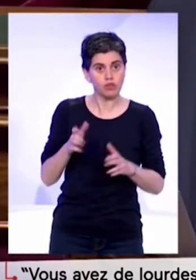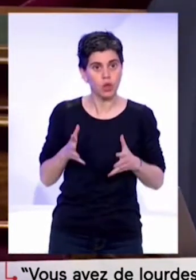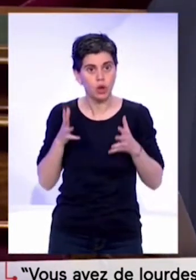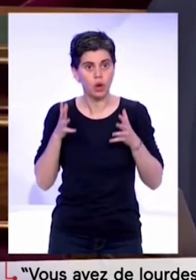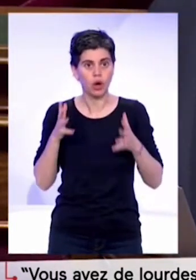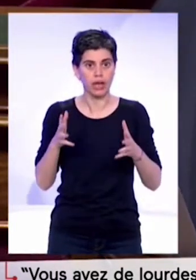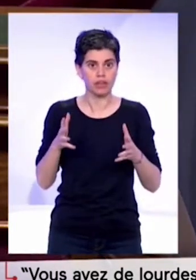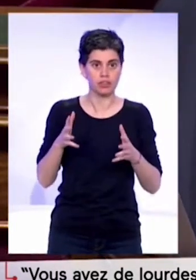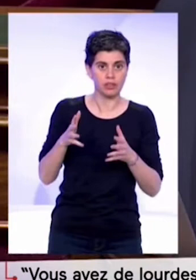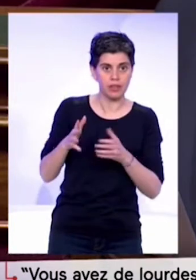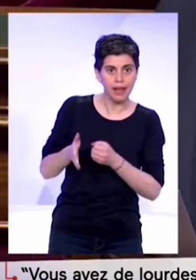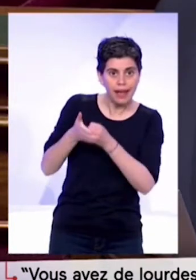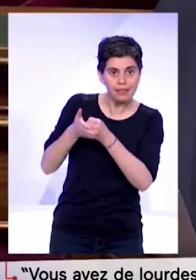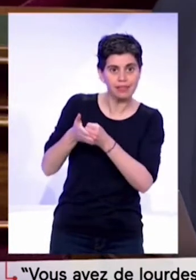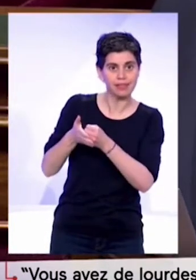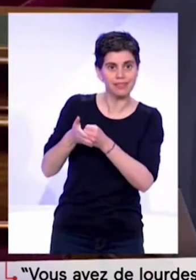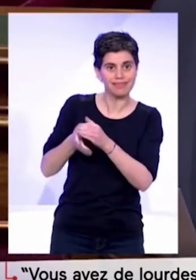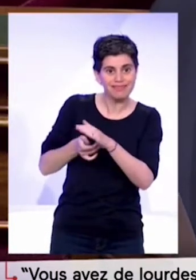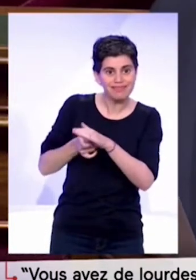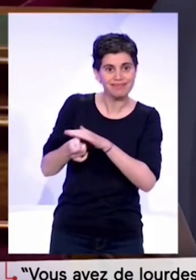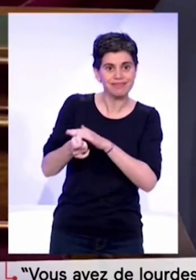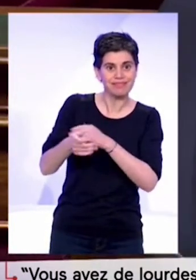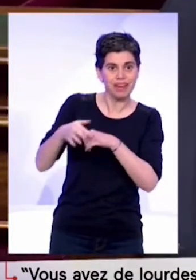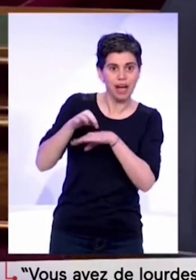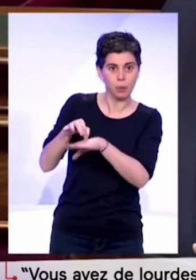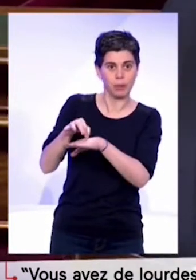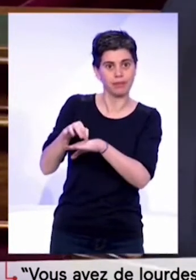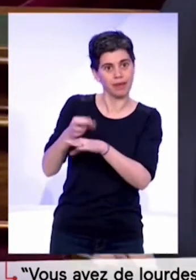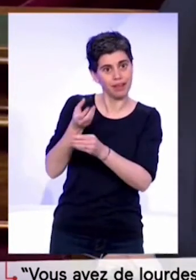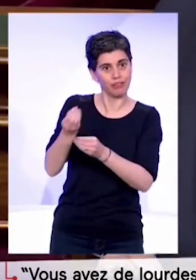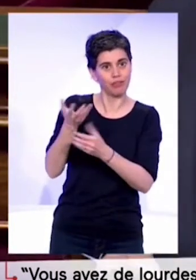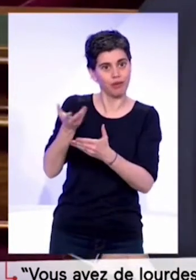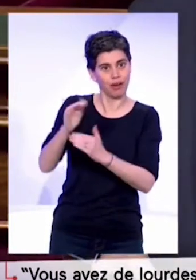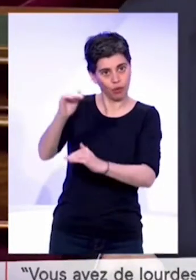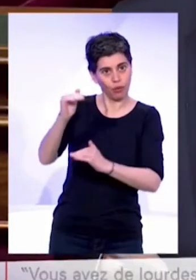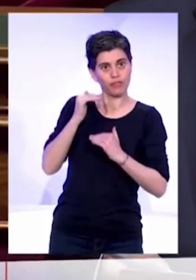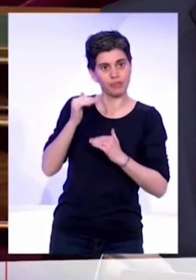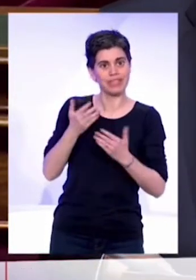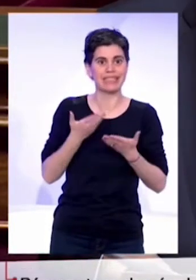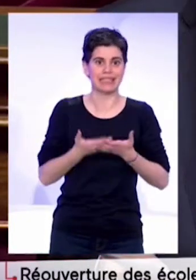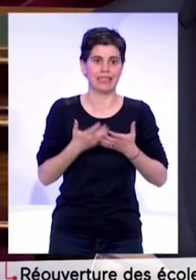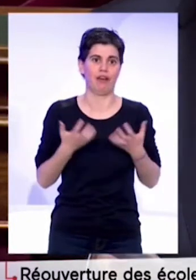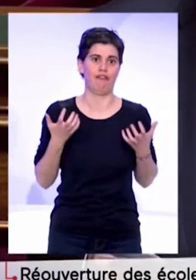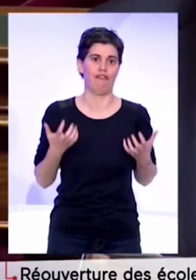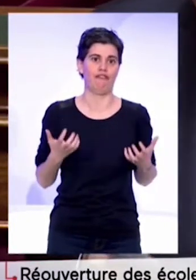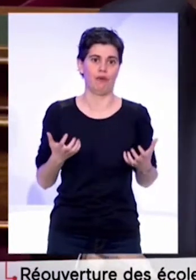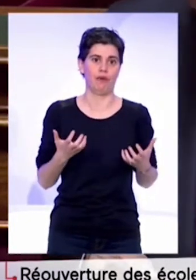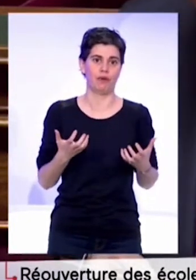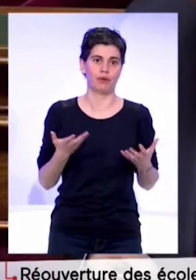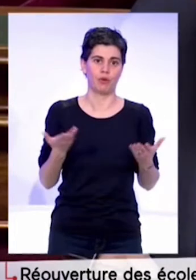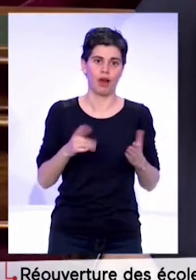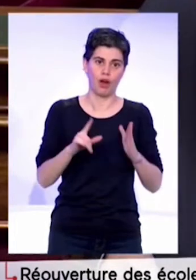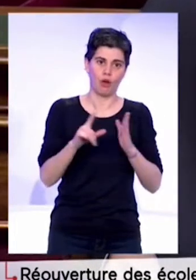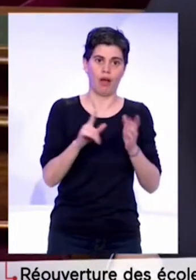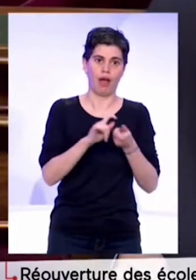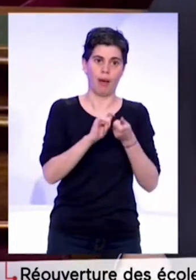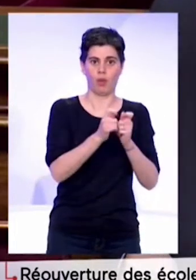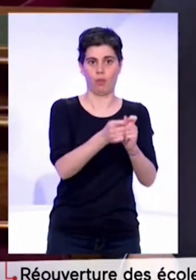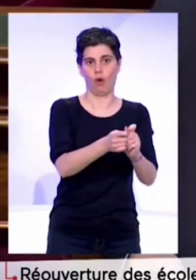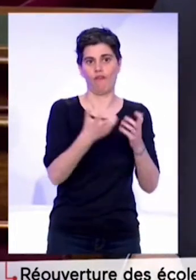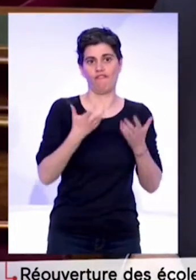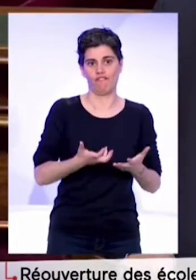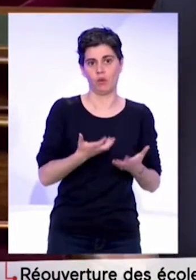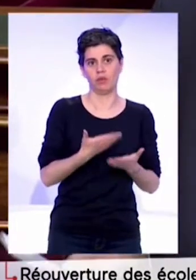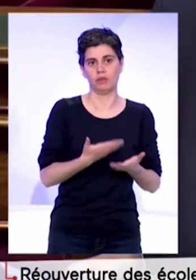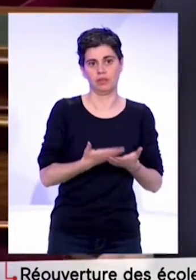est de nature à redonner de la confiance. Et c'est tout simplement ce que nous souhaitons à travers les amendements qui ne demanderont pas d'être